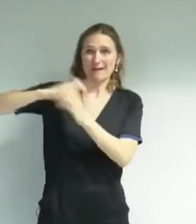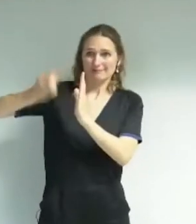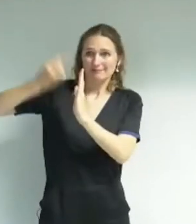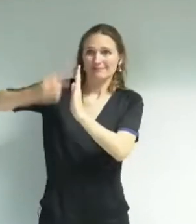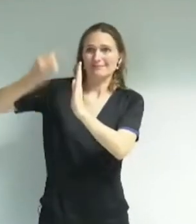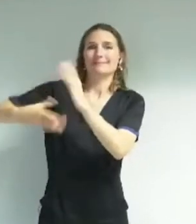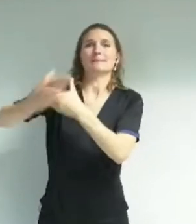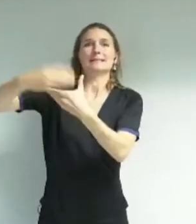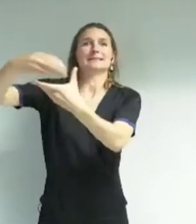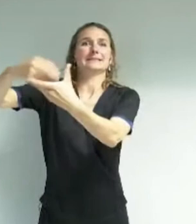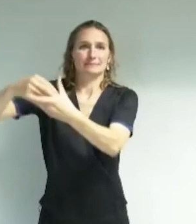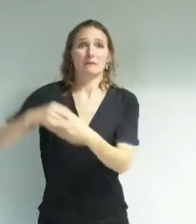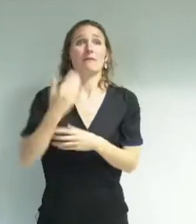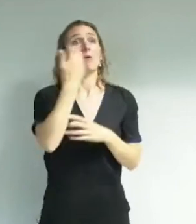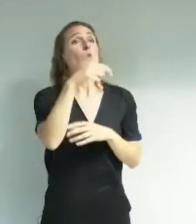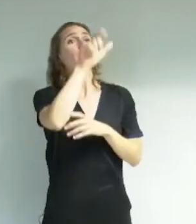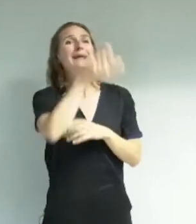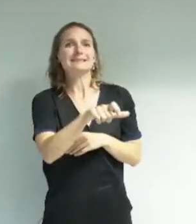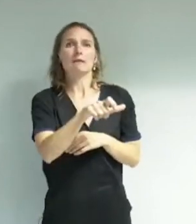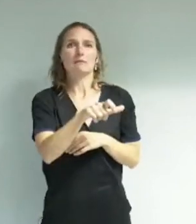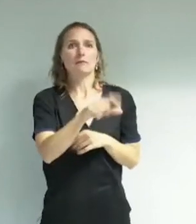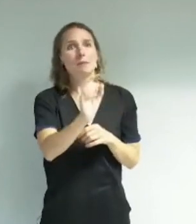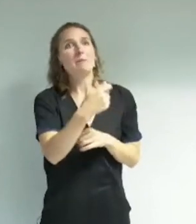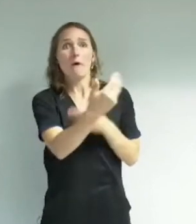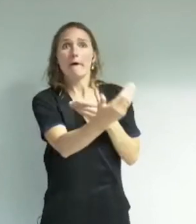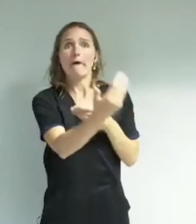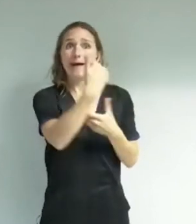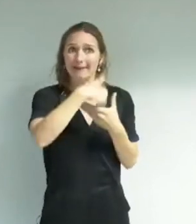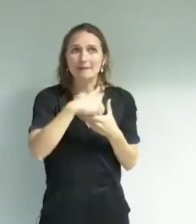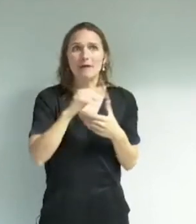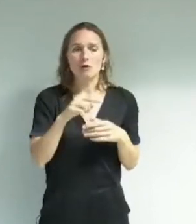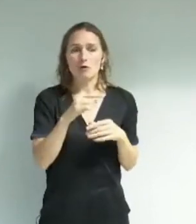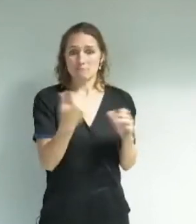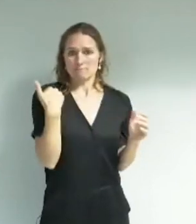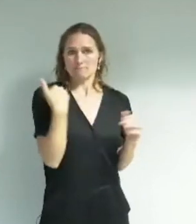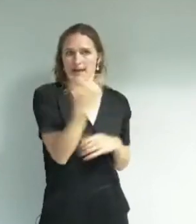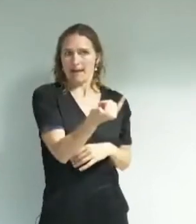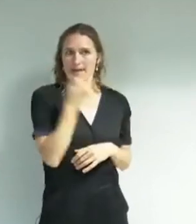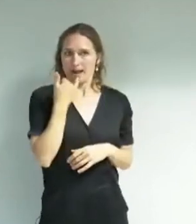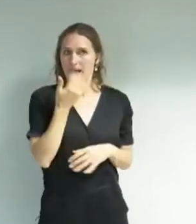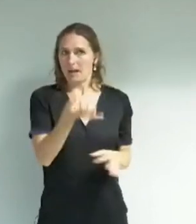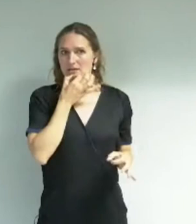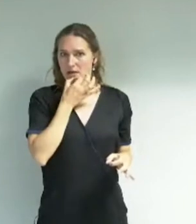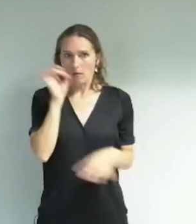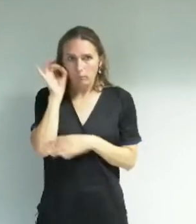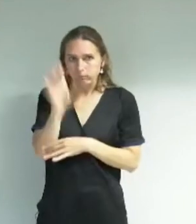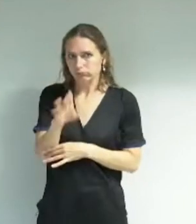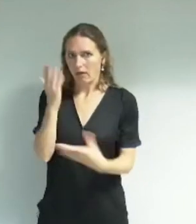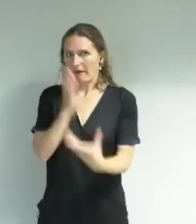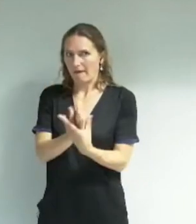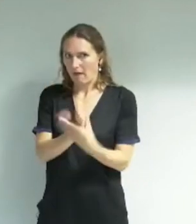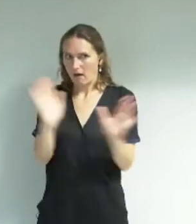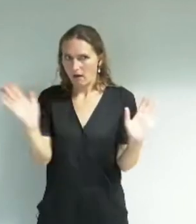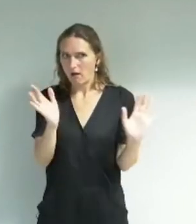ateliers. Une autre personne qui devait intervenir m'a appelé pour me dire qu'elle n'intervenait pas, qu'elle ne venait pas à la